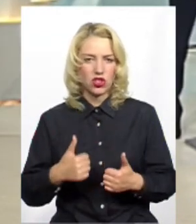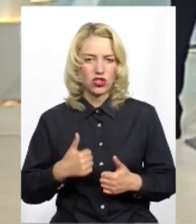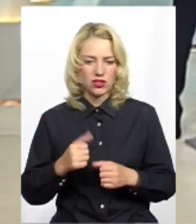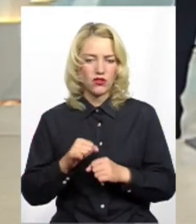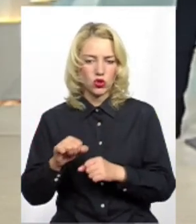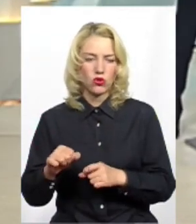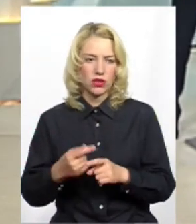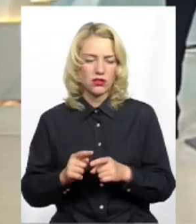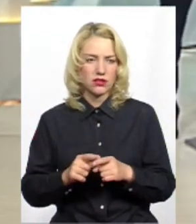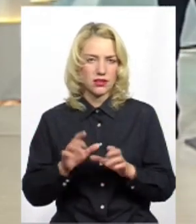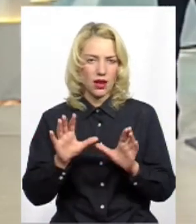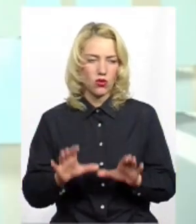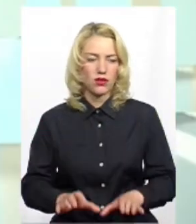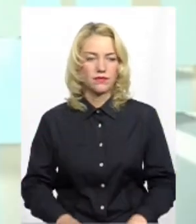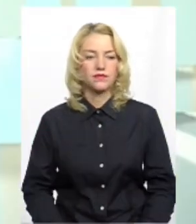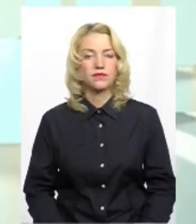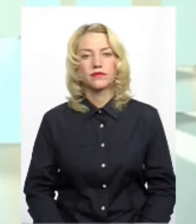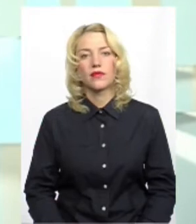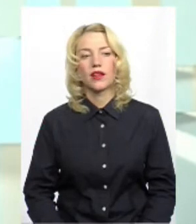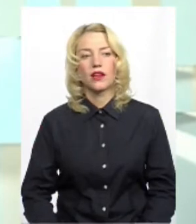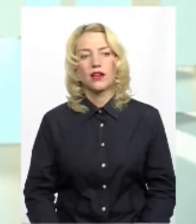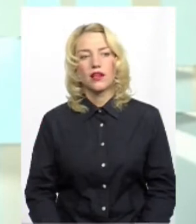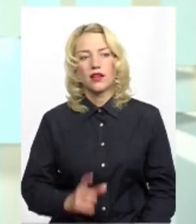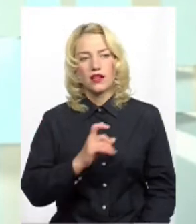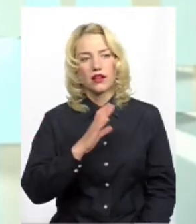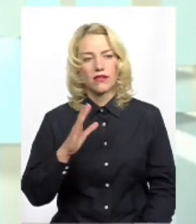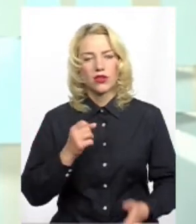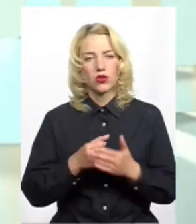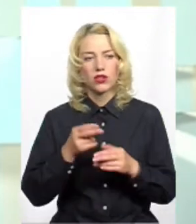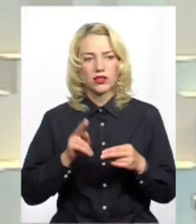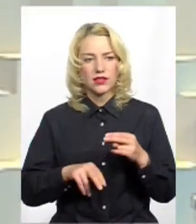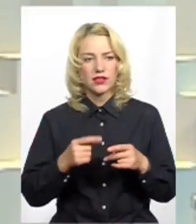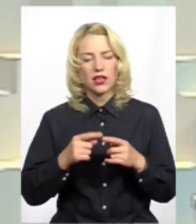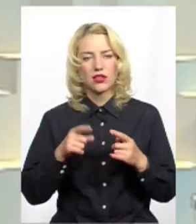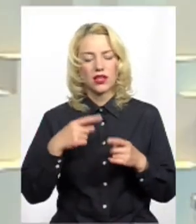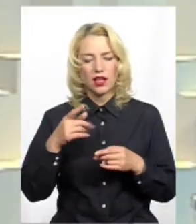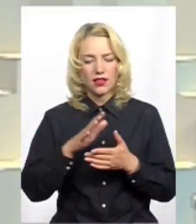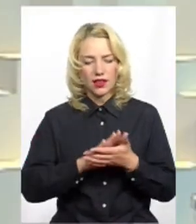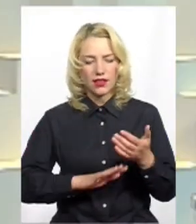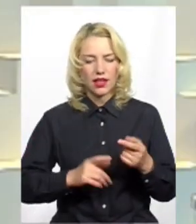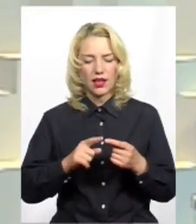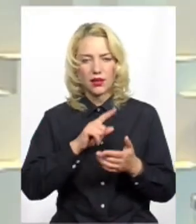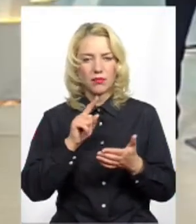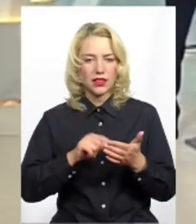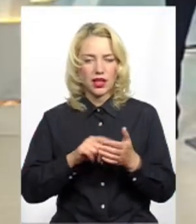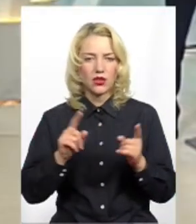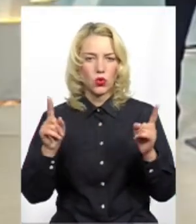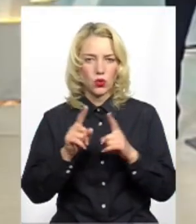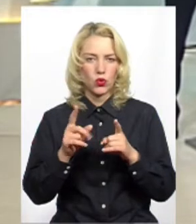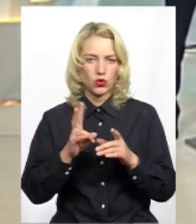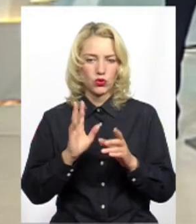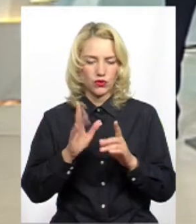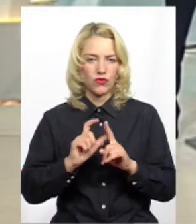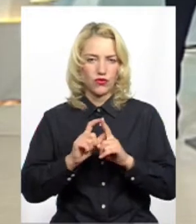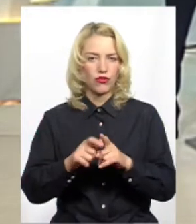закон. Дякую. Хвилинка добігла кінця. далі бліц-питання стосовно справ депутатських. Прошу відповіляти словом або